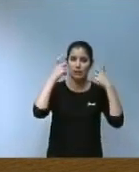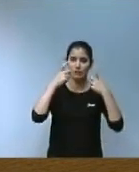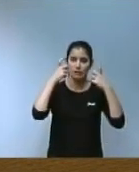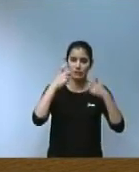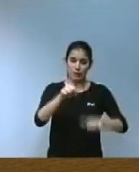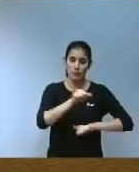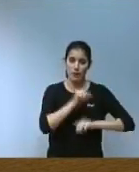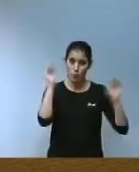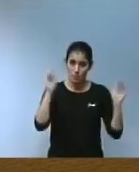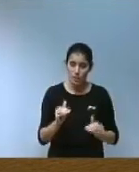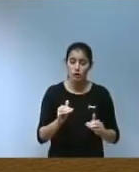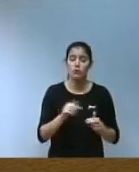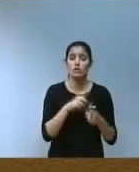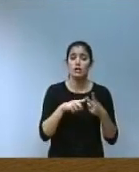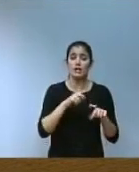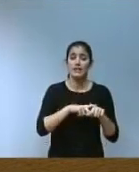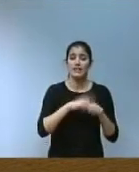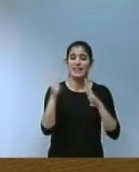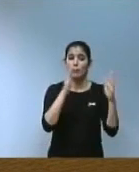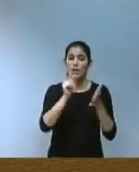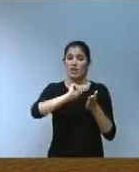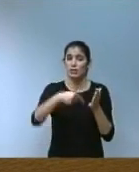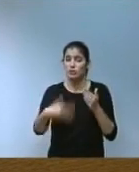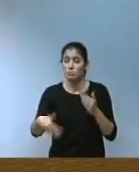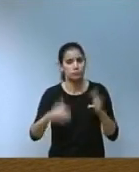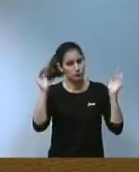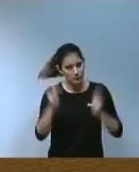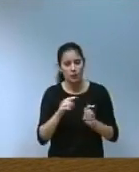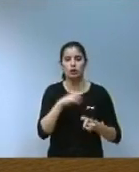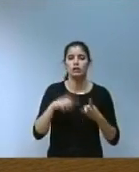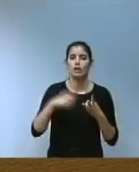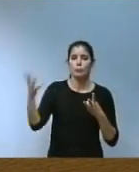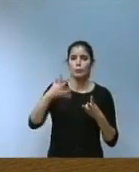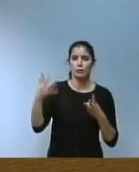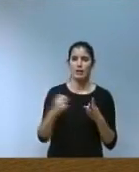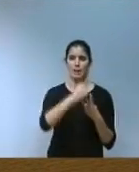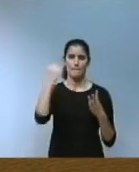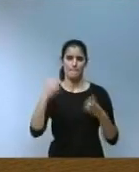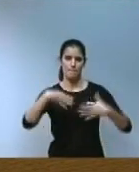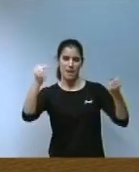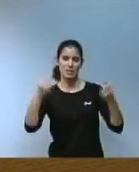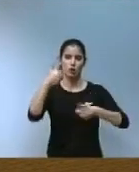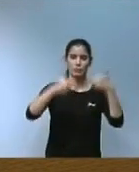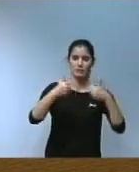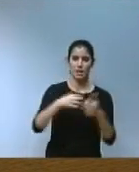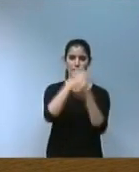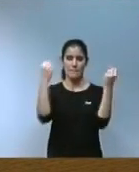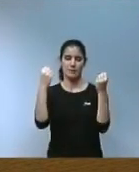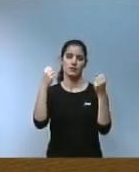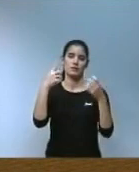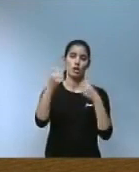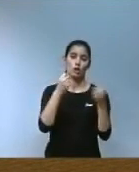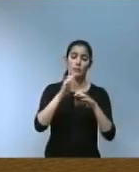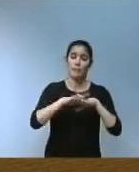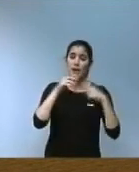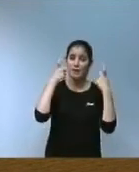taxa d'atur i la temporalitat i precarietat que augmenten la productivitat i la competitivitat de la nostra economia per tal de